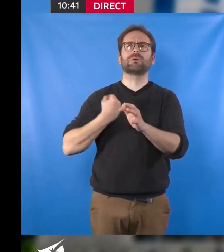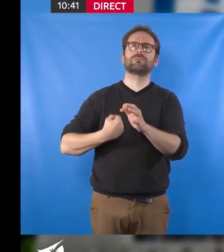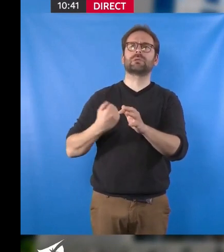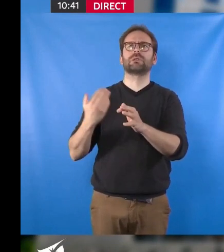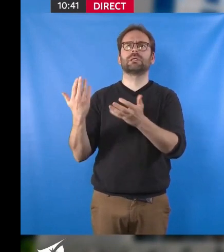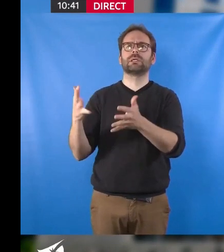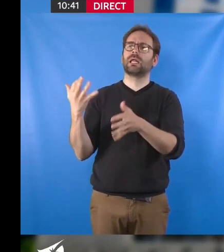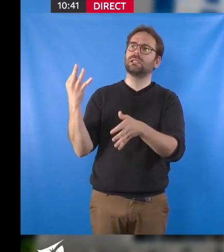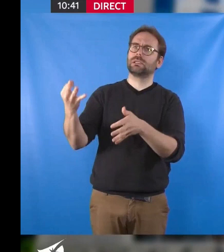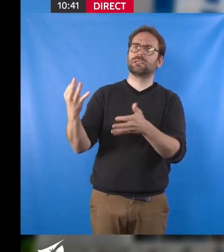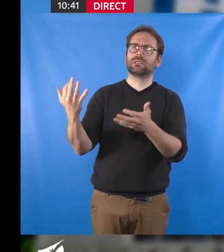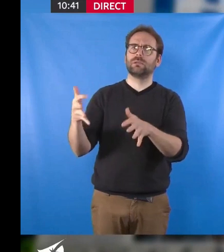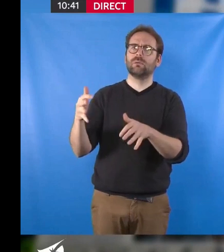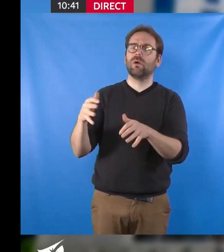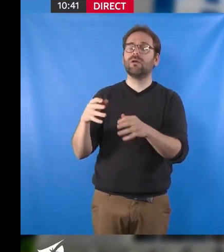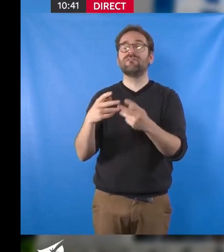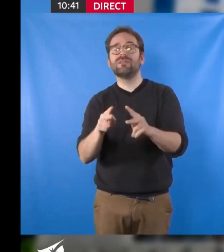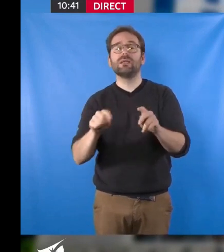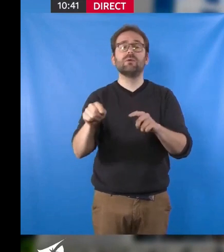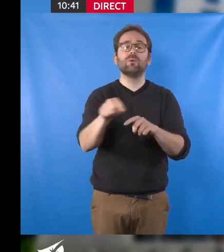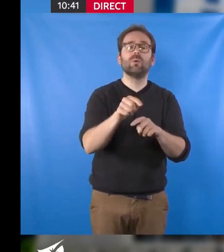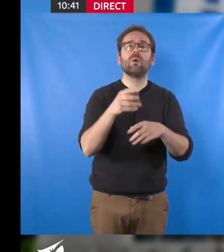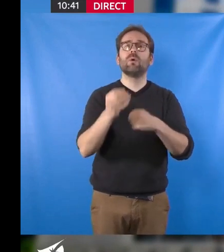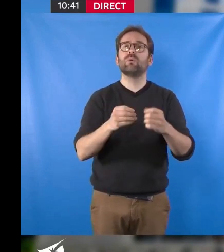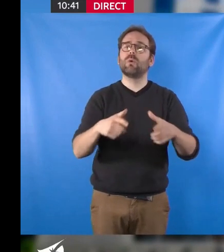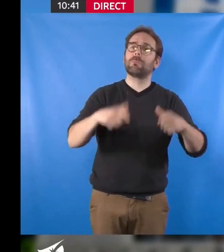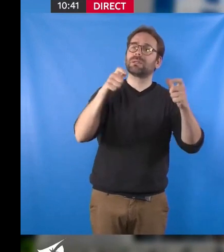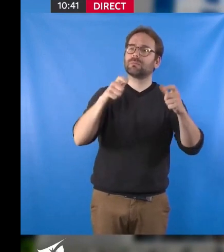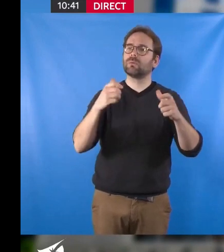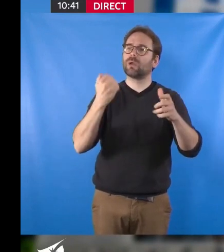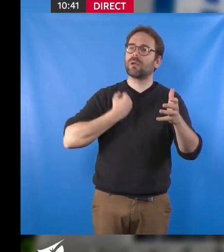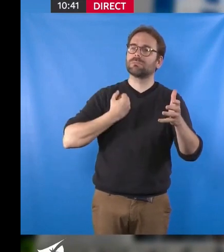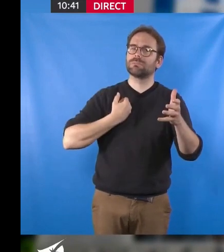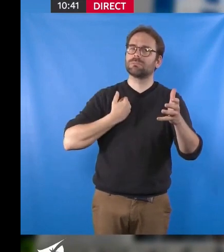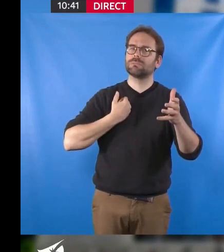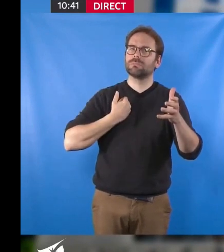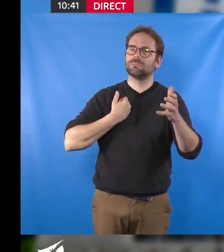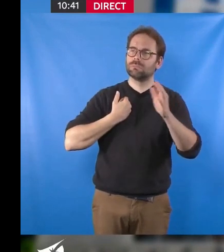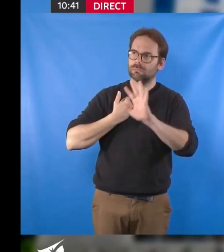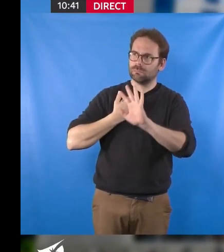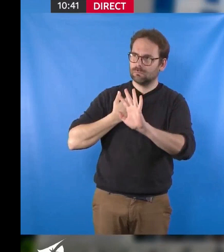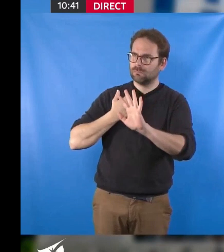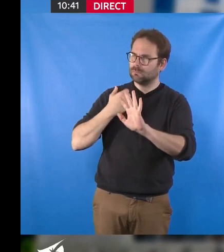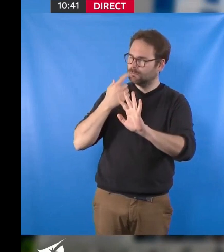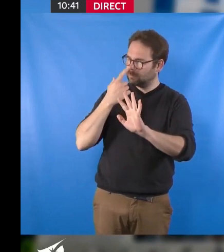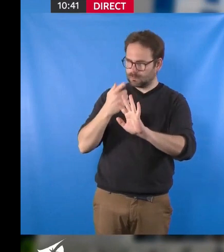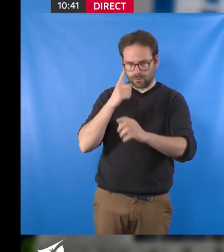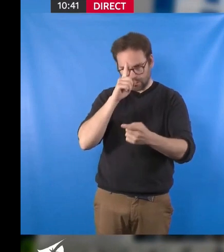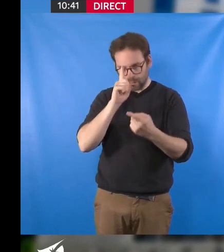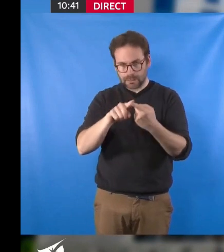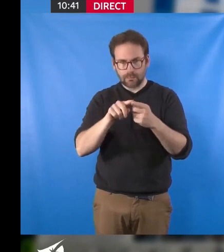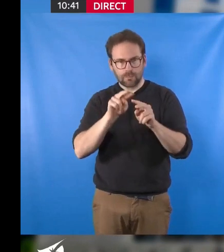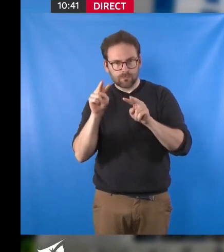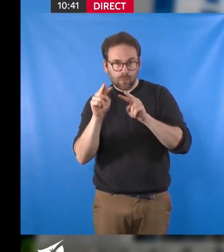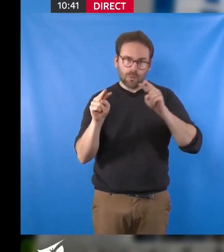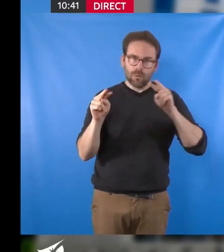morceaux de villes ou de ces bâtiments. Je pense qu'il faut que l'on prenne aussi cette question à travers le débat